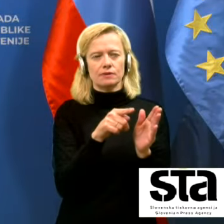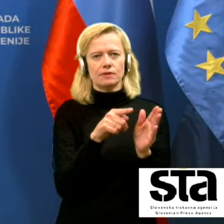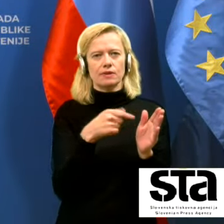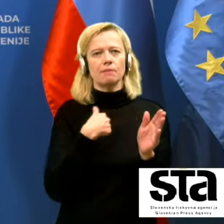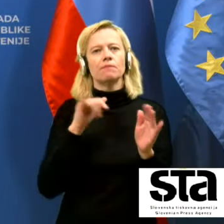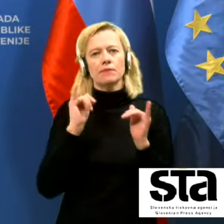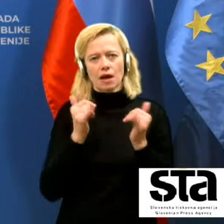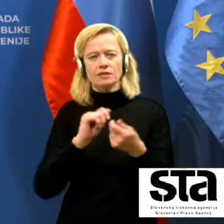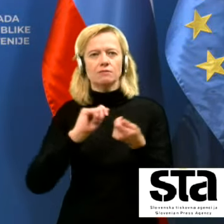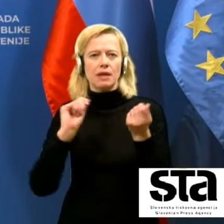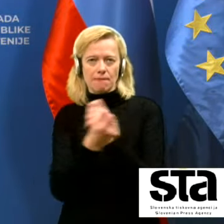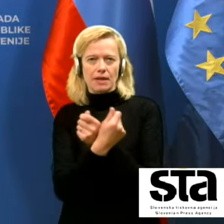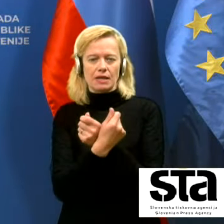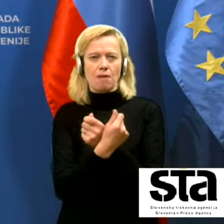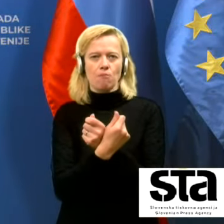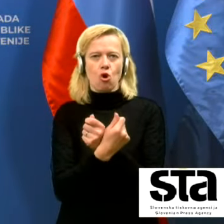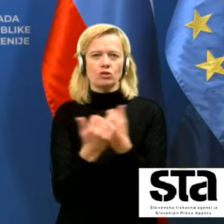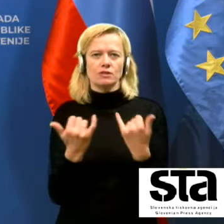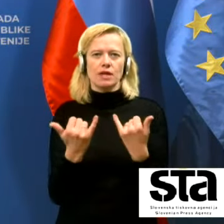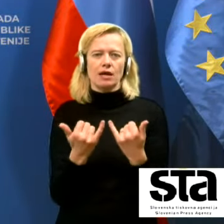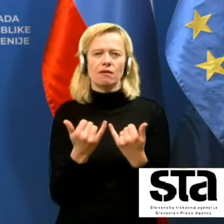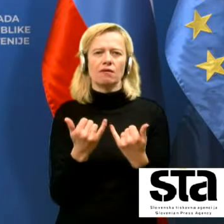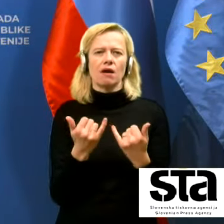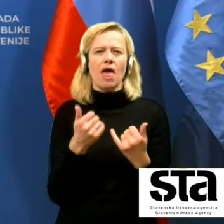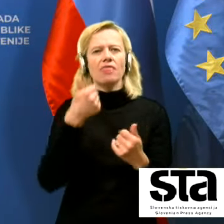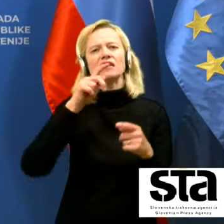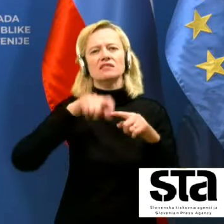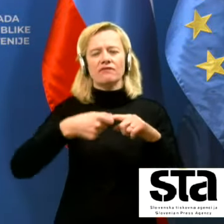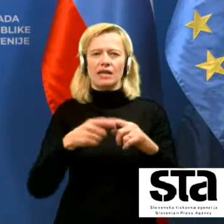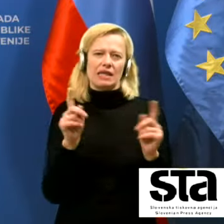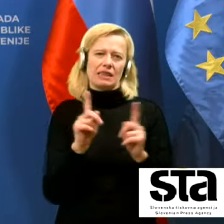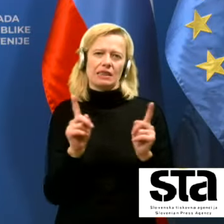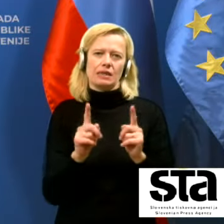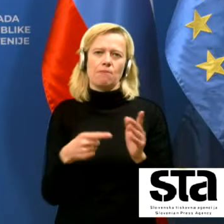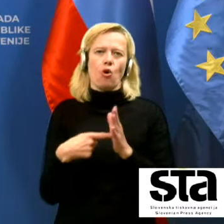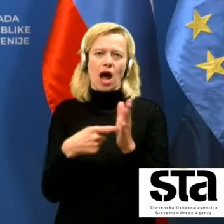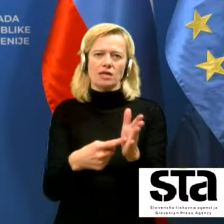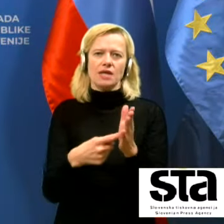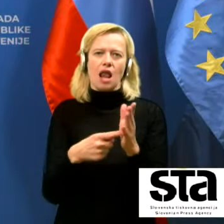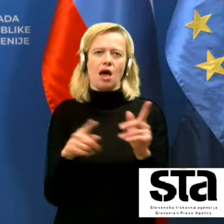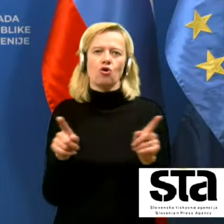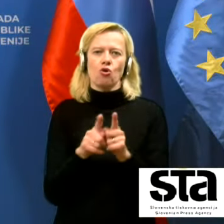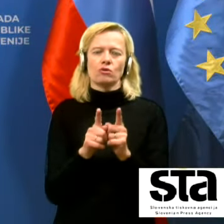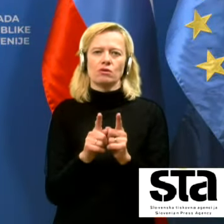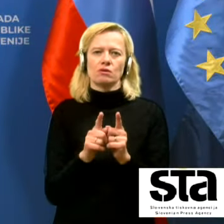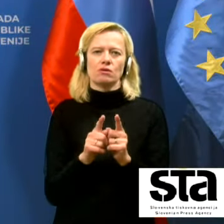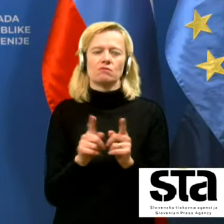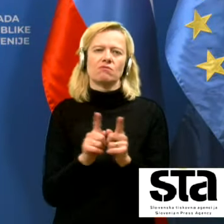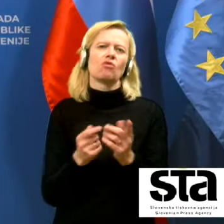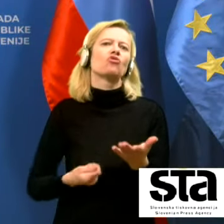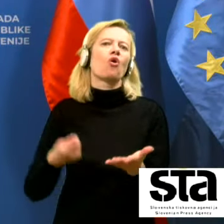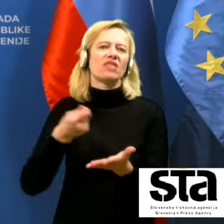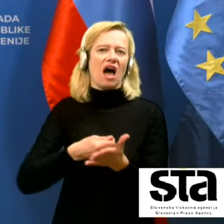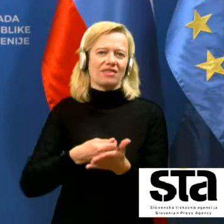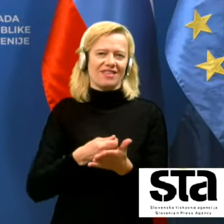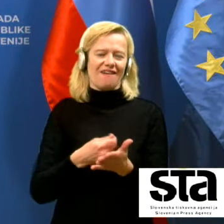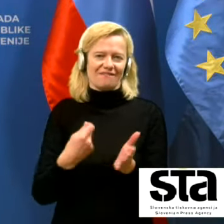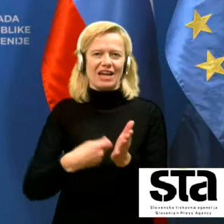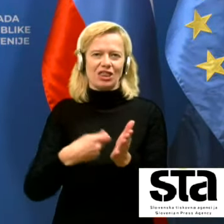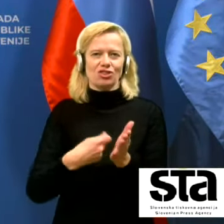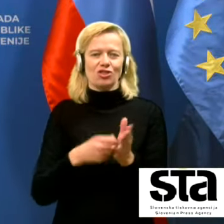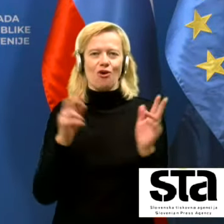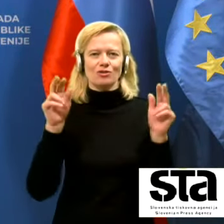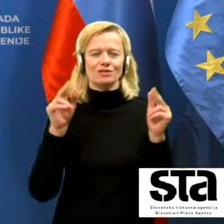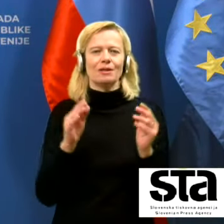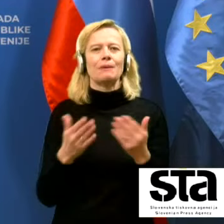spreminjamo nekaj, ker se ni izkazalo kot dodana vrednost pri priprečevanju okužbe,